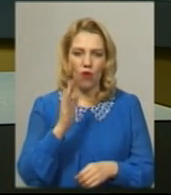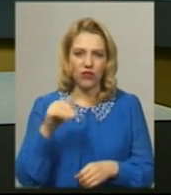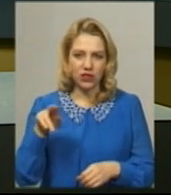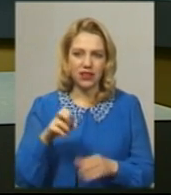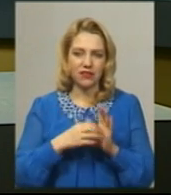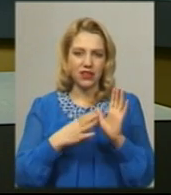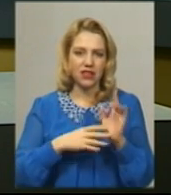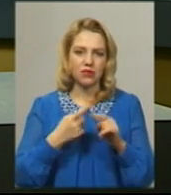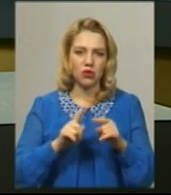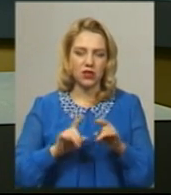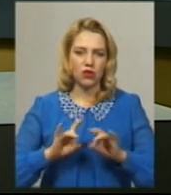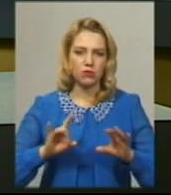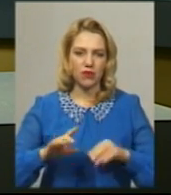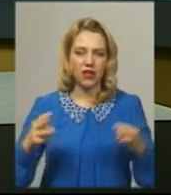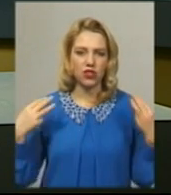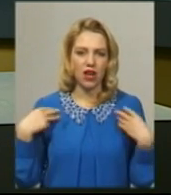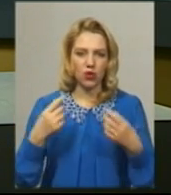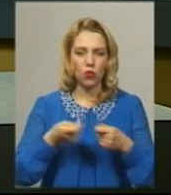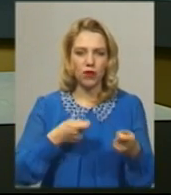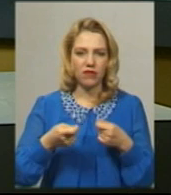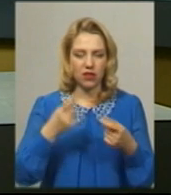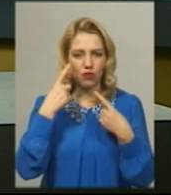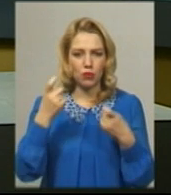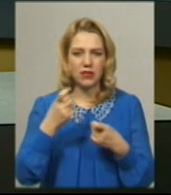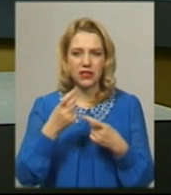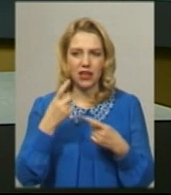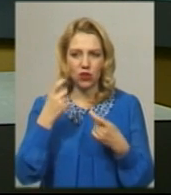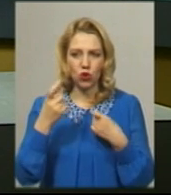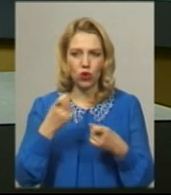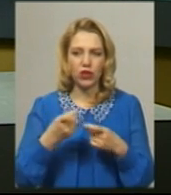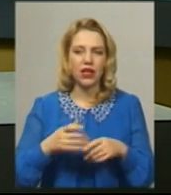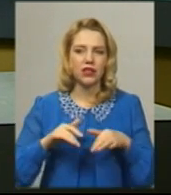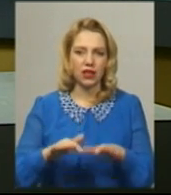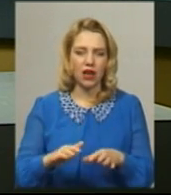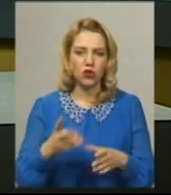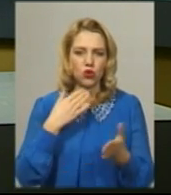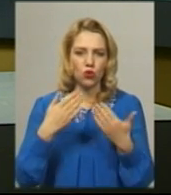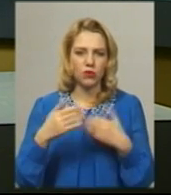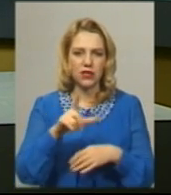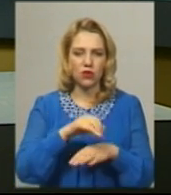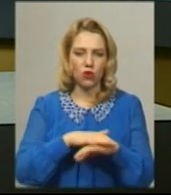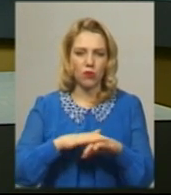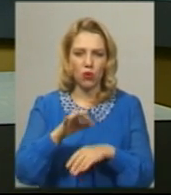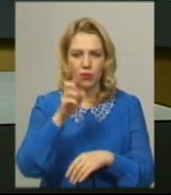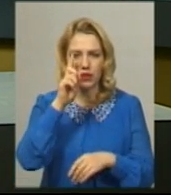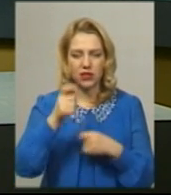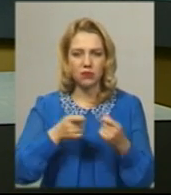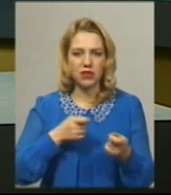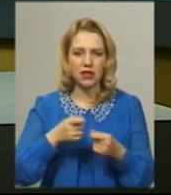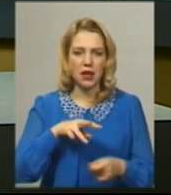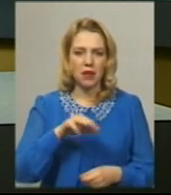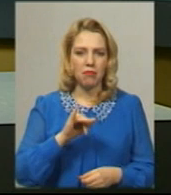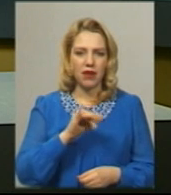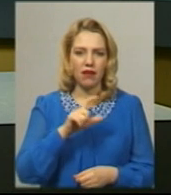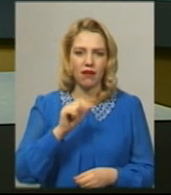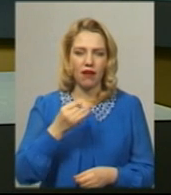Суспільному сказала начальниця управління інформаційної діяльності та комунікації із громадськістю облдержадміністрації Інна Михайлова